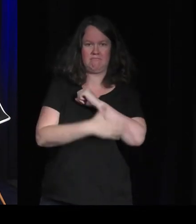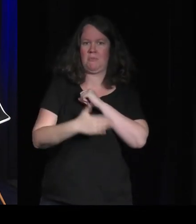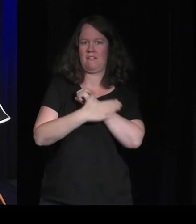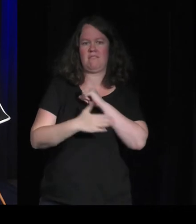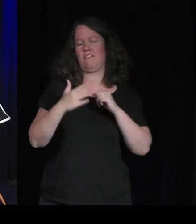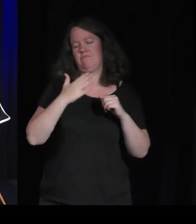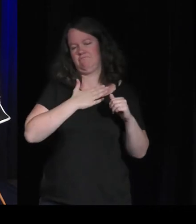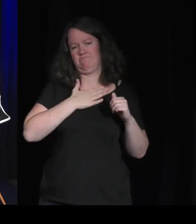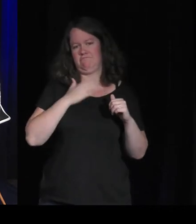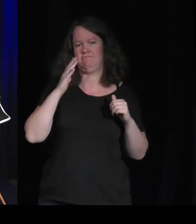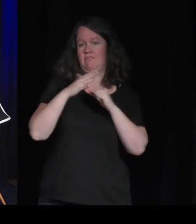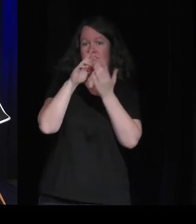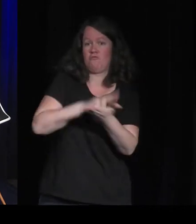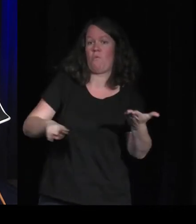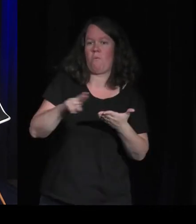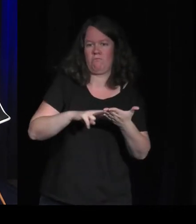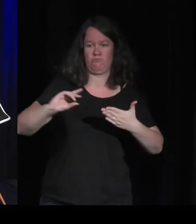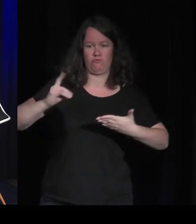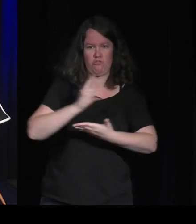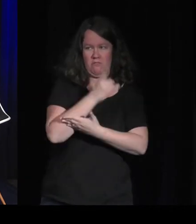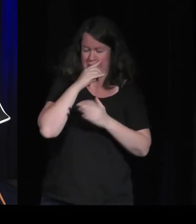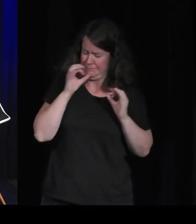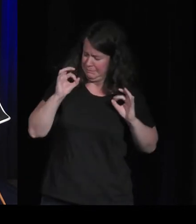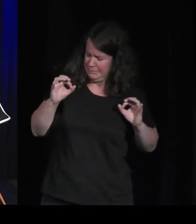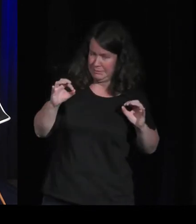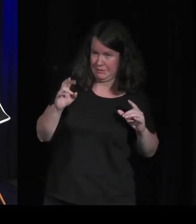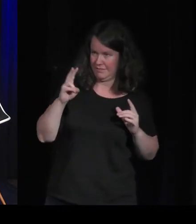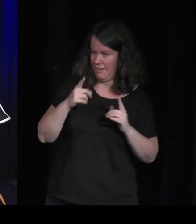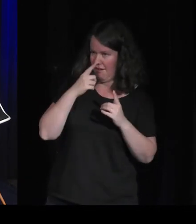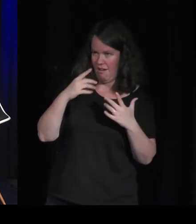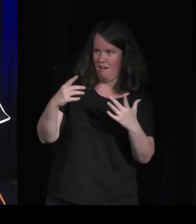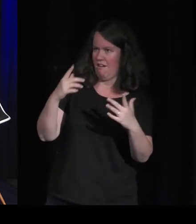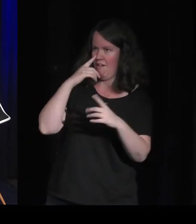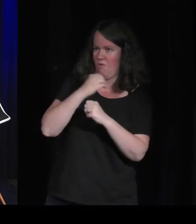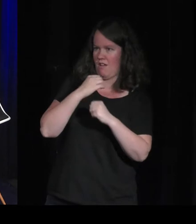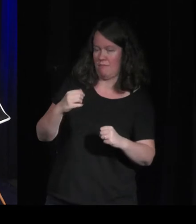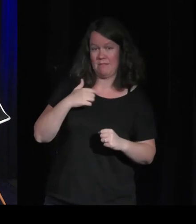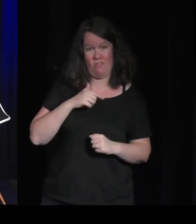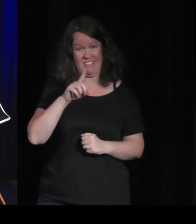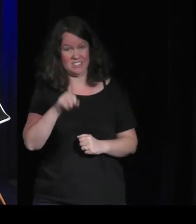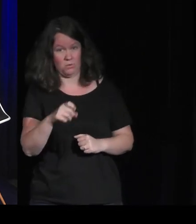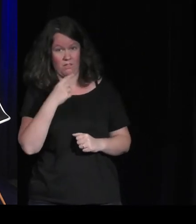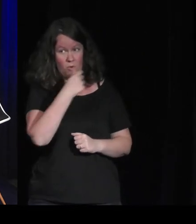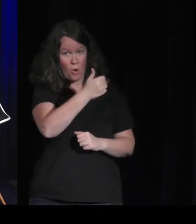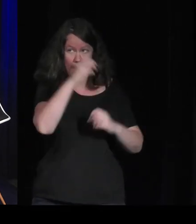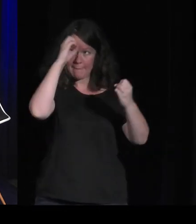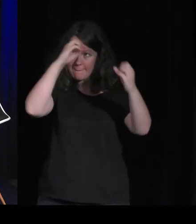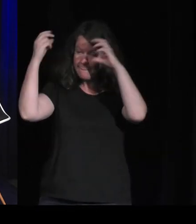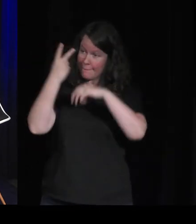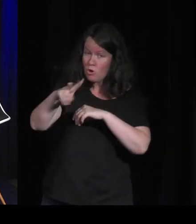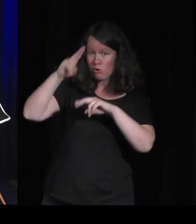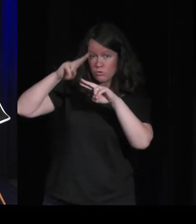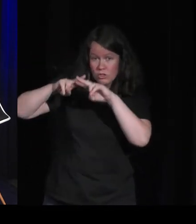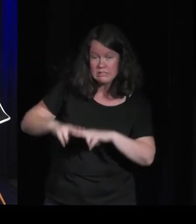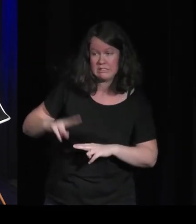ou est-ce qu'ils sont eux-mêmes dans leurs propres souvenirs,'est-dire dans leur propre idéalisation de la Dordogne ? C'est ça qui m'a intéressé. Et en fait, on arrive, on se